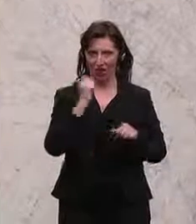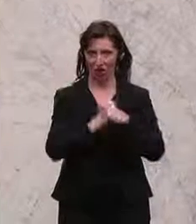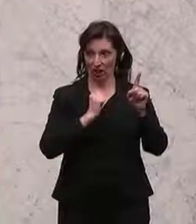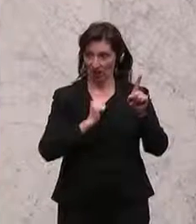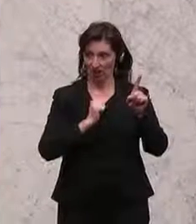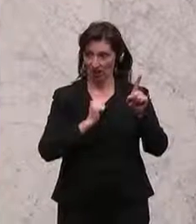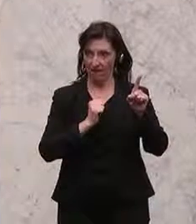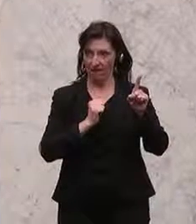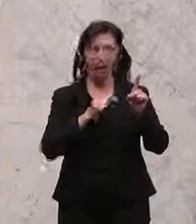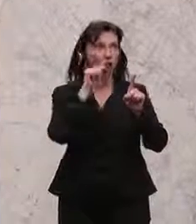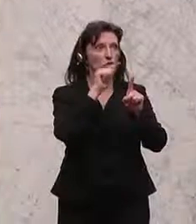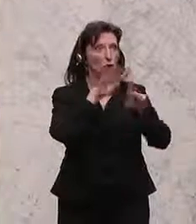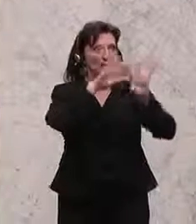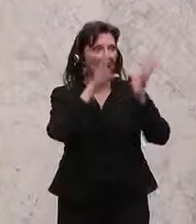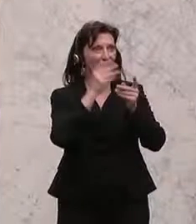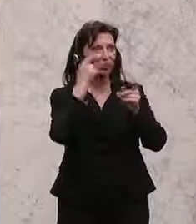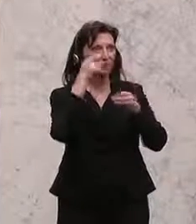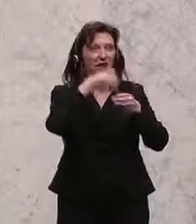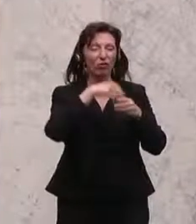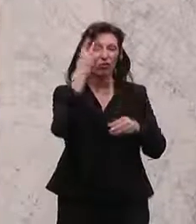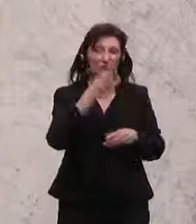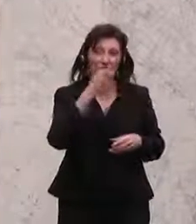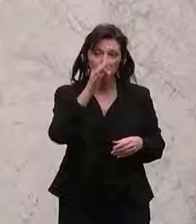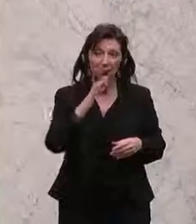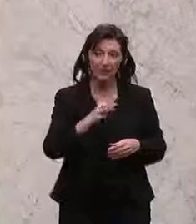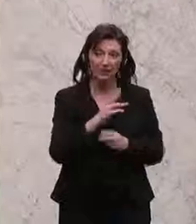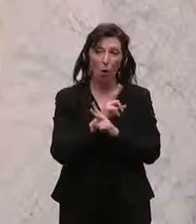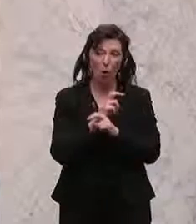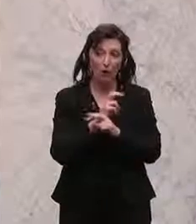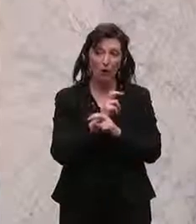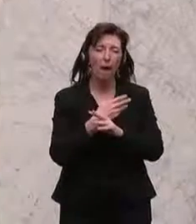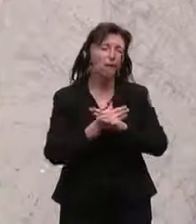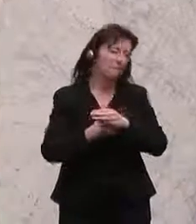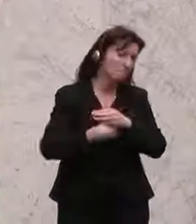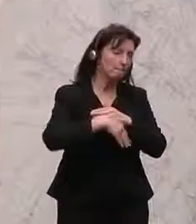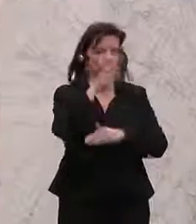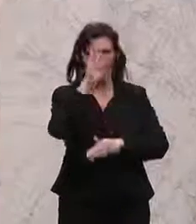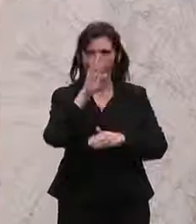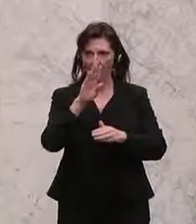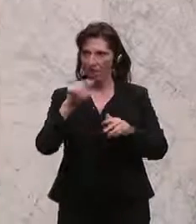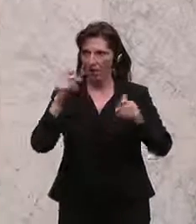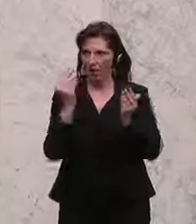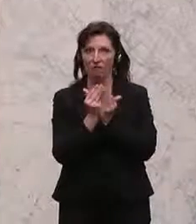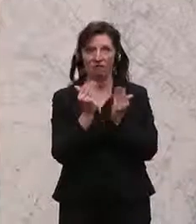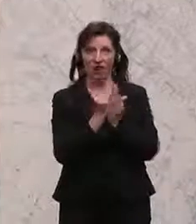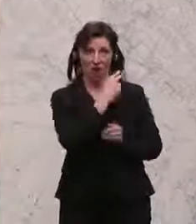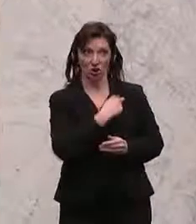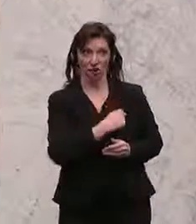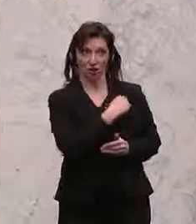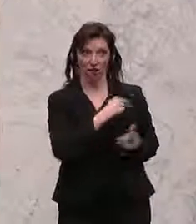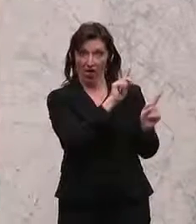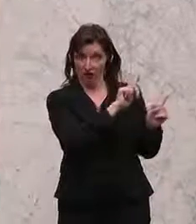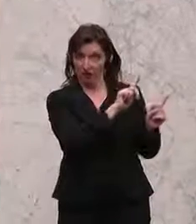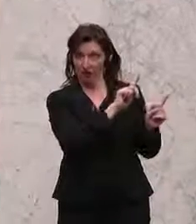40 Prozent der Gesamtzahl der Studierenden ausmachen, also einen deutlich höheren Anteil haben als beispielsweise die Schweizerinnen und